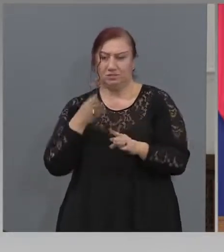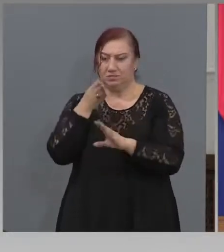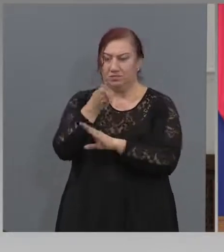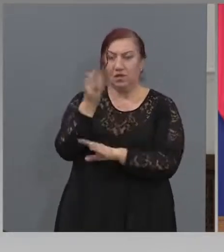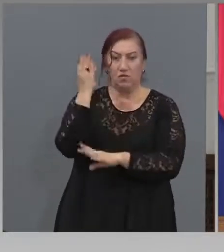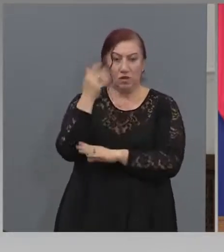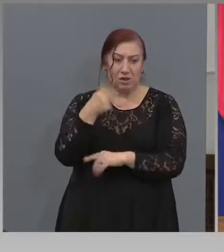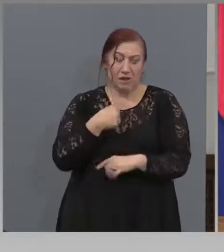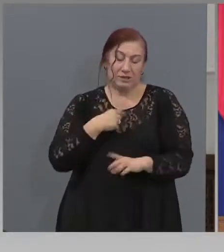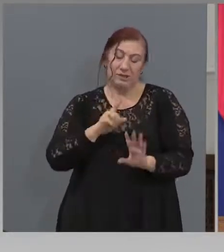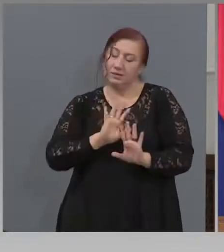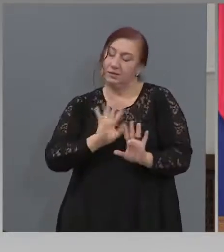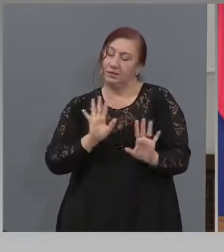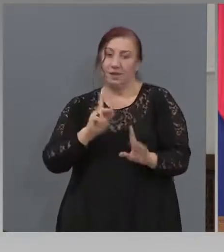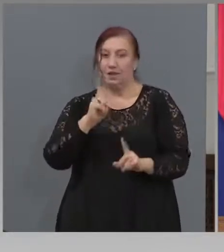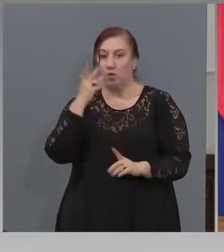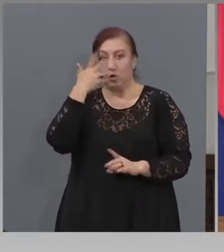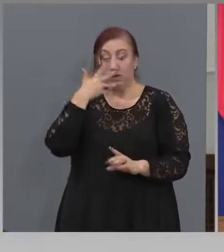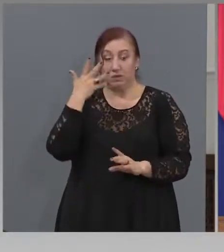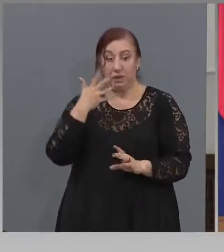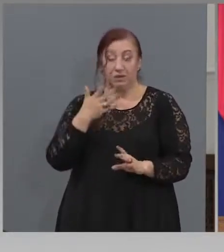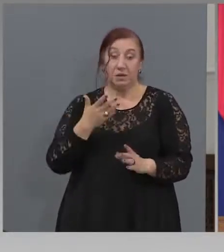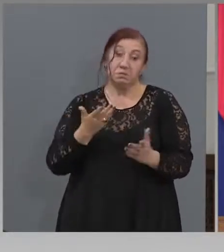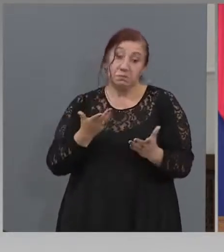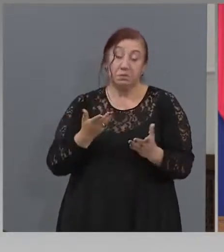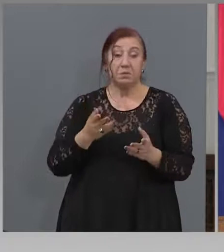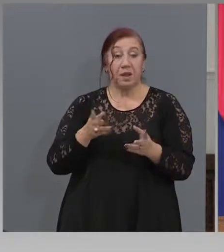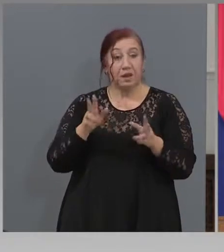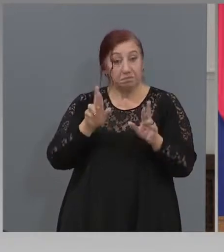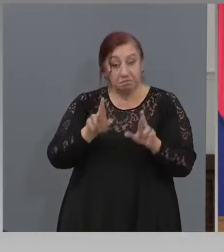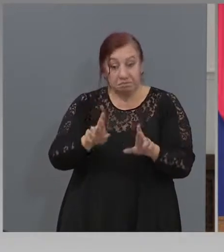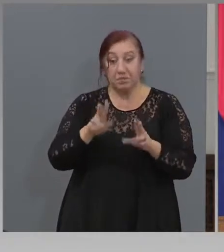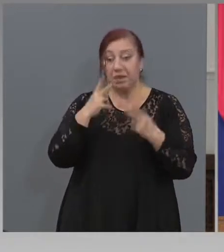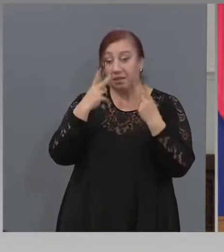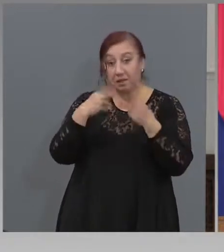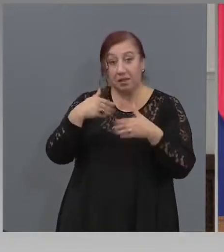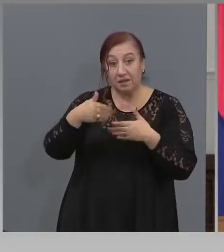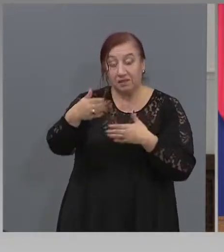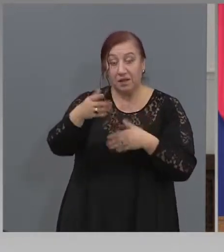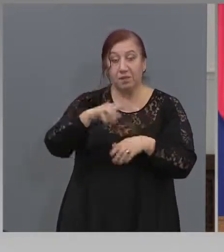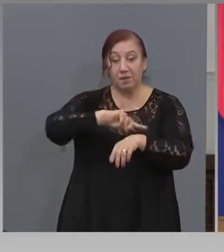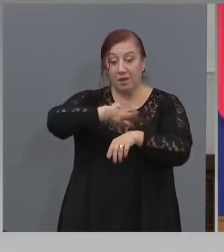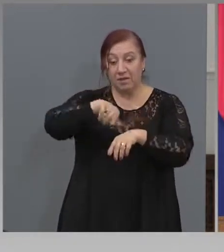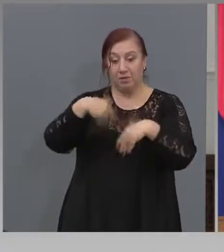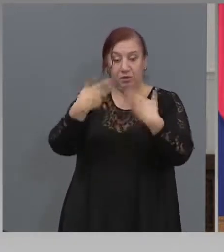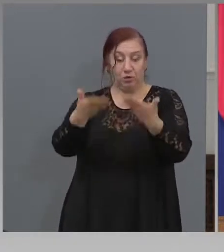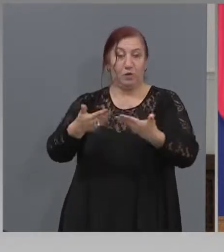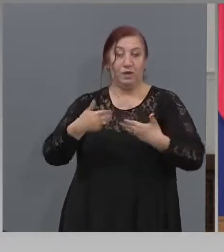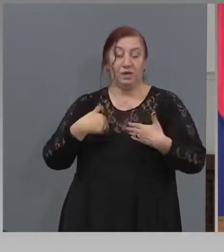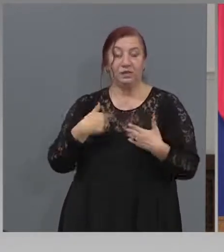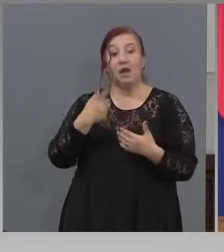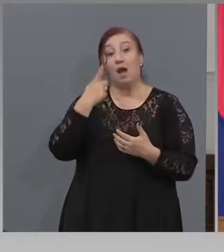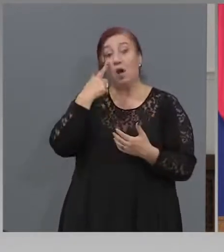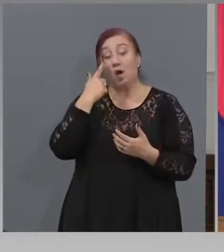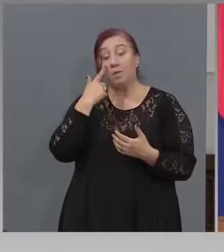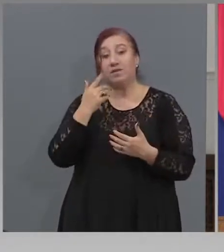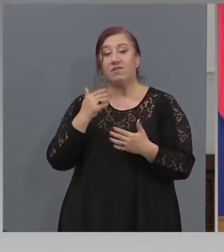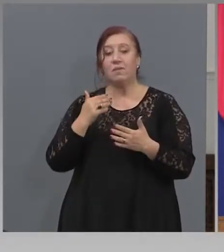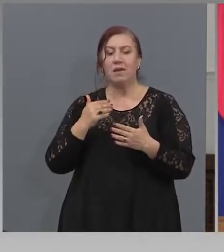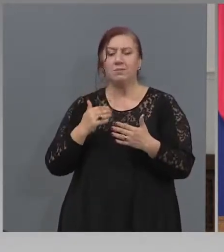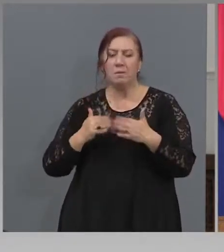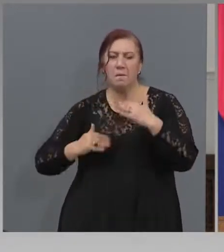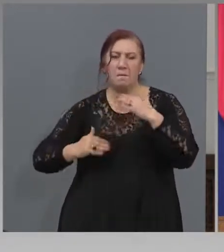да видиме. Все пак времето е пред нас. Астана и ясно. Опитваме да бъдем максимално гъвкави.